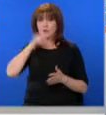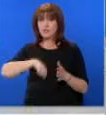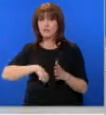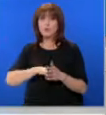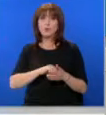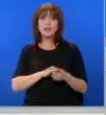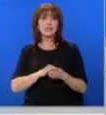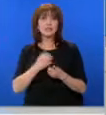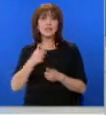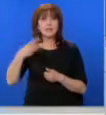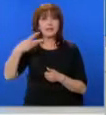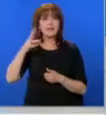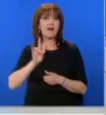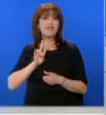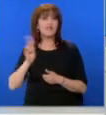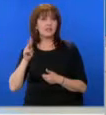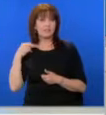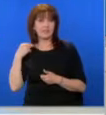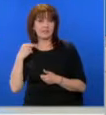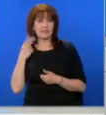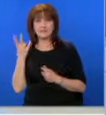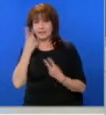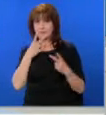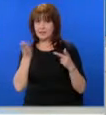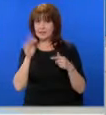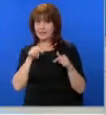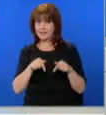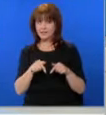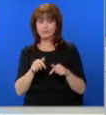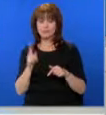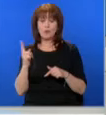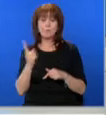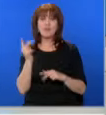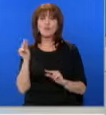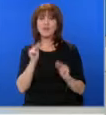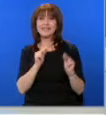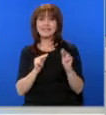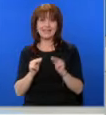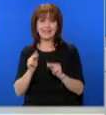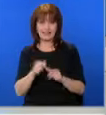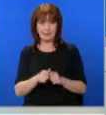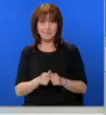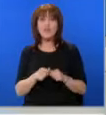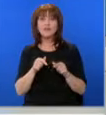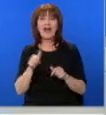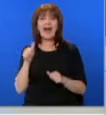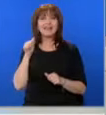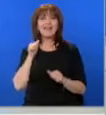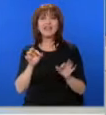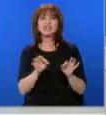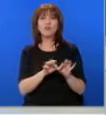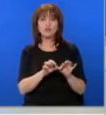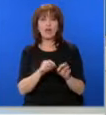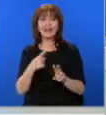футболен съюз ще има трима вице-президенти. Стана ясно след днешното първо заседание на новия изполком на Централата. Това са Танас